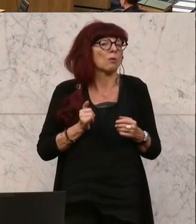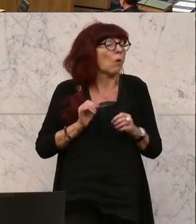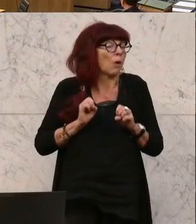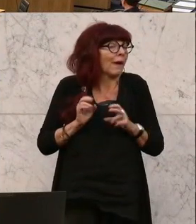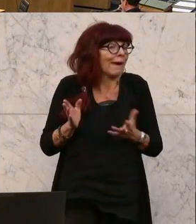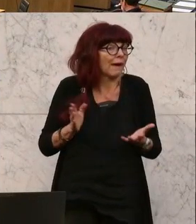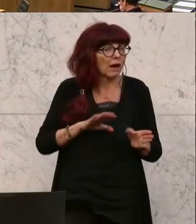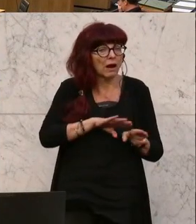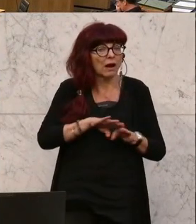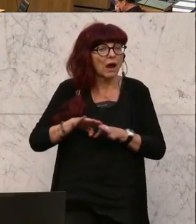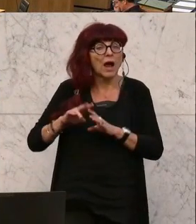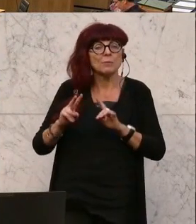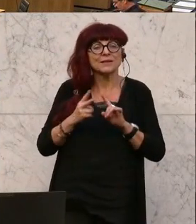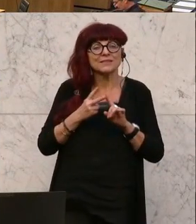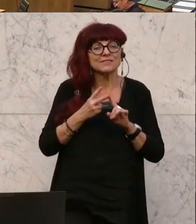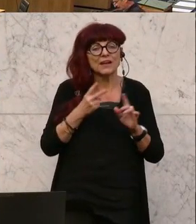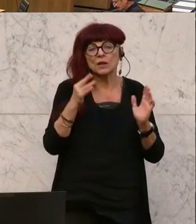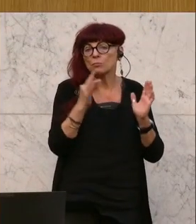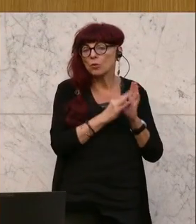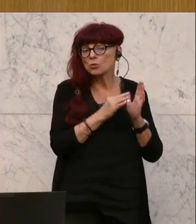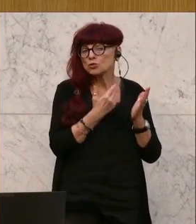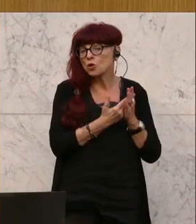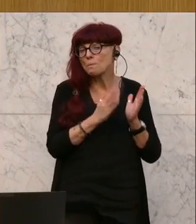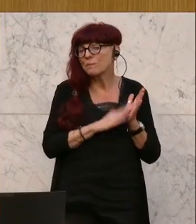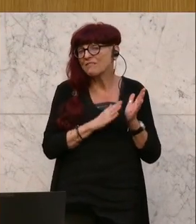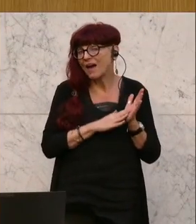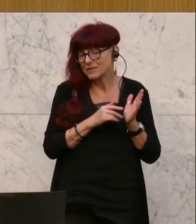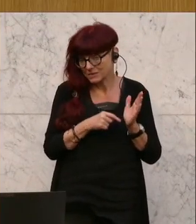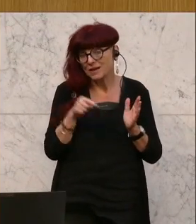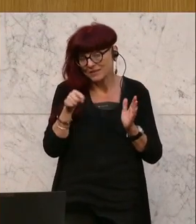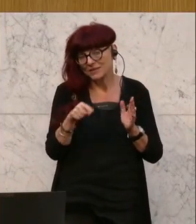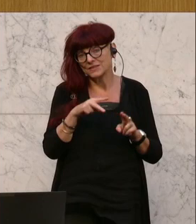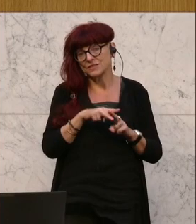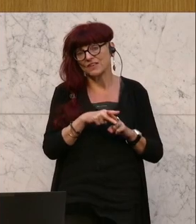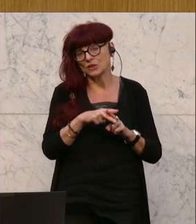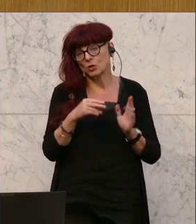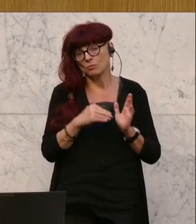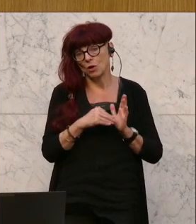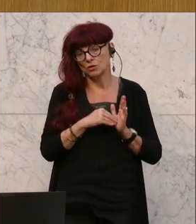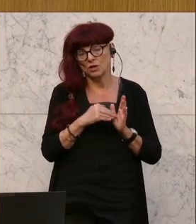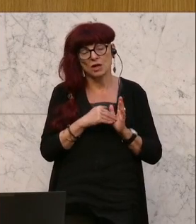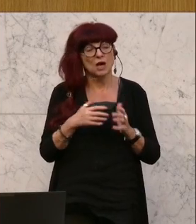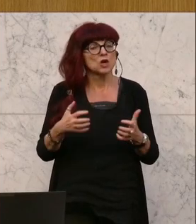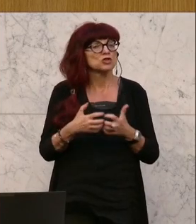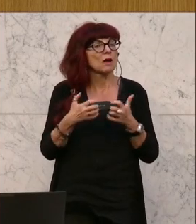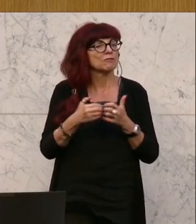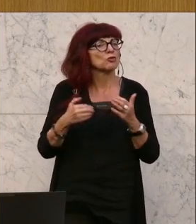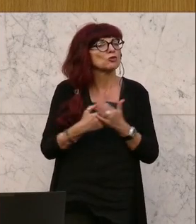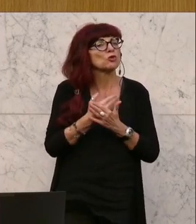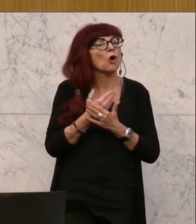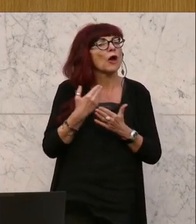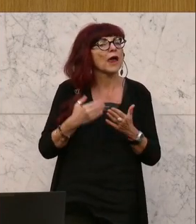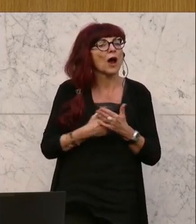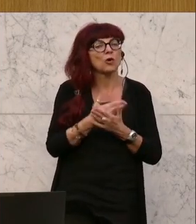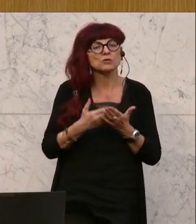Der zweite Punkt ist schon einer, der belegt eigentlich fast die Notwendigkeit eines solchen Tools. Der lautet, mit der Schaffung der neuen Ausbildungsmöglichkeiten,